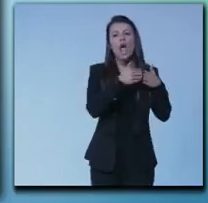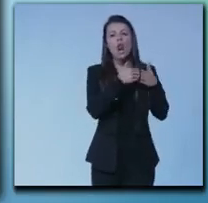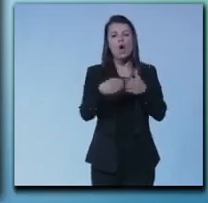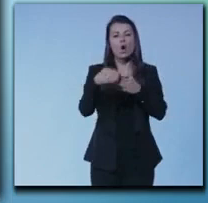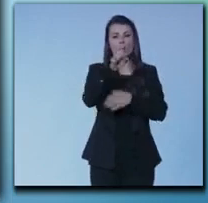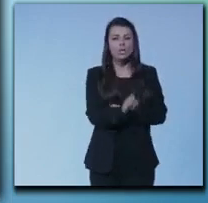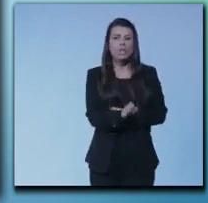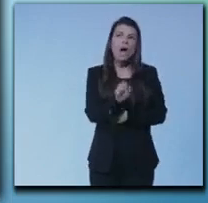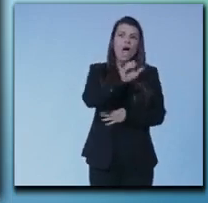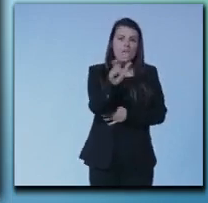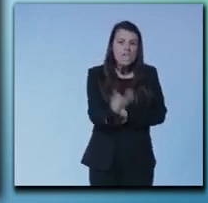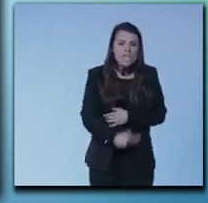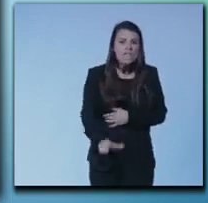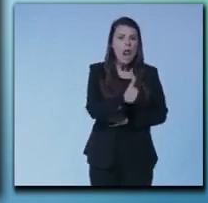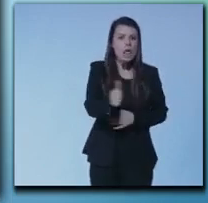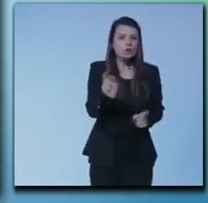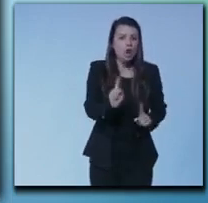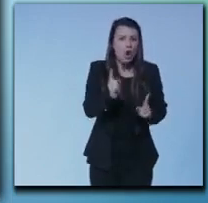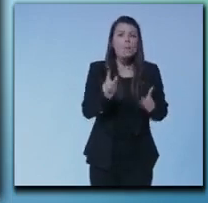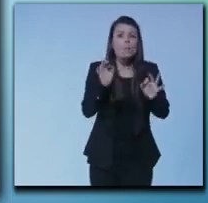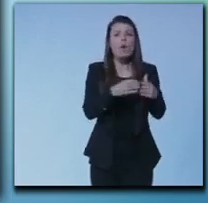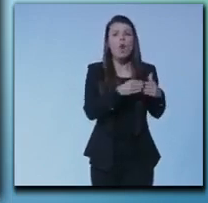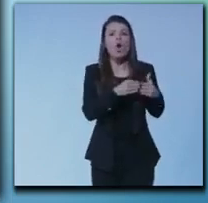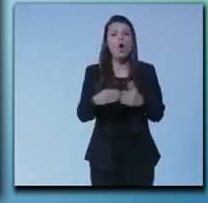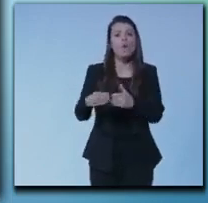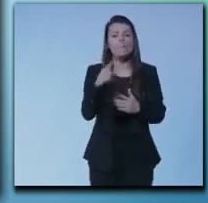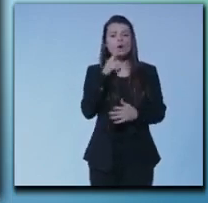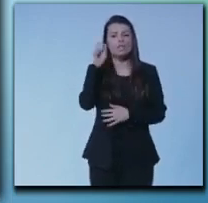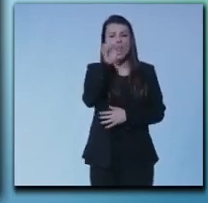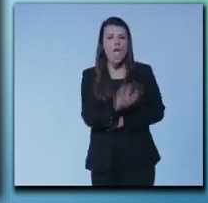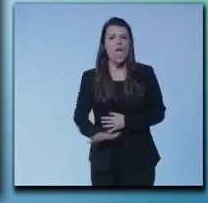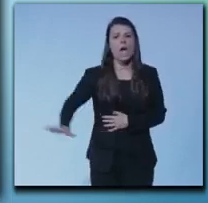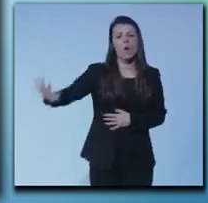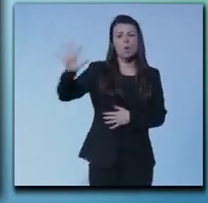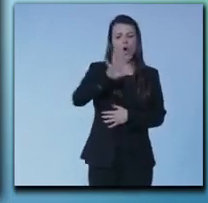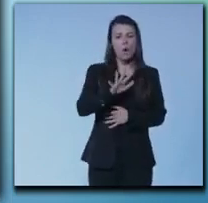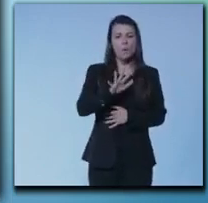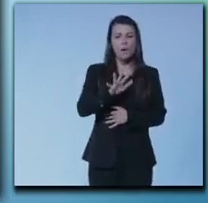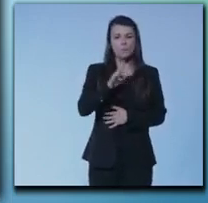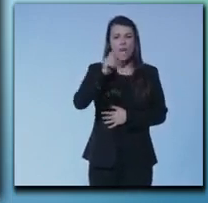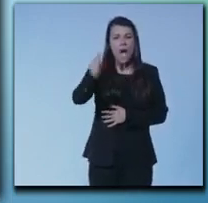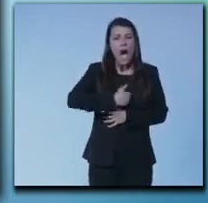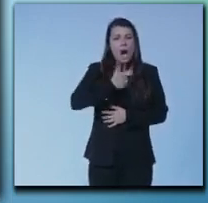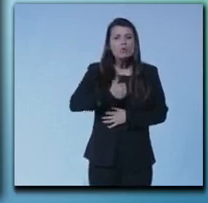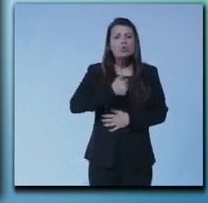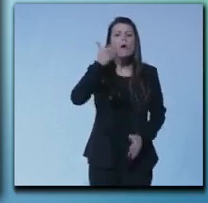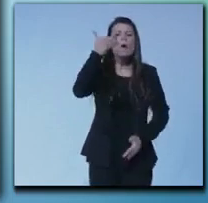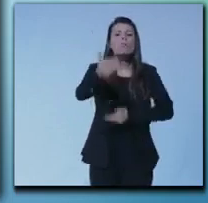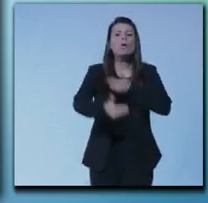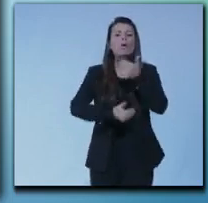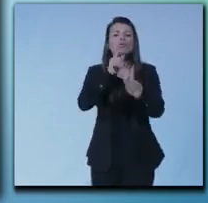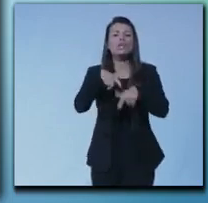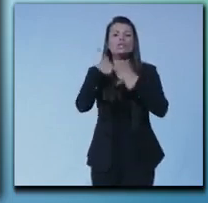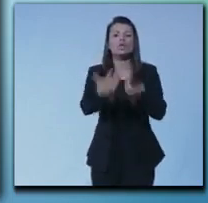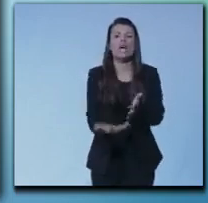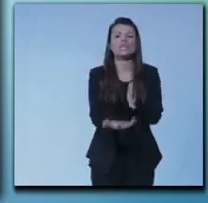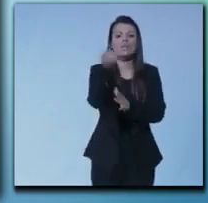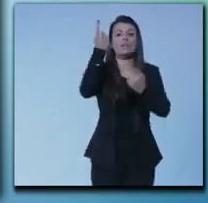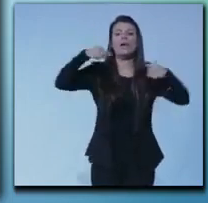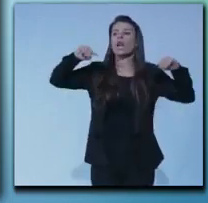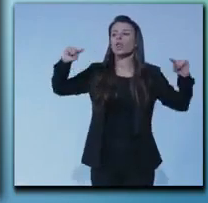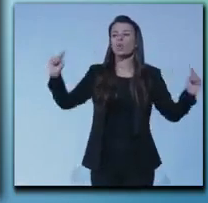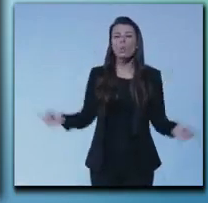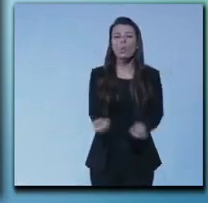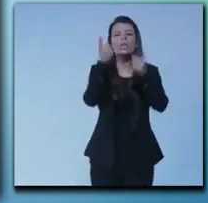ma di Europa l'autonomia è un processo salvifico per tutti soprattutto